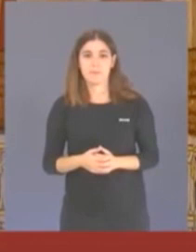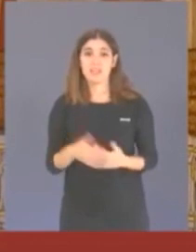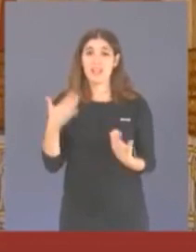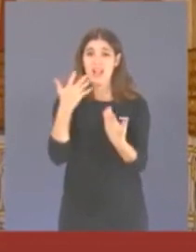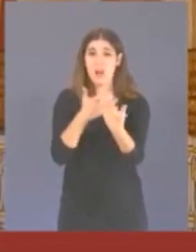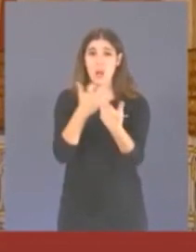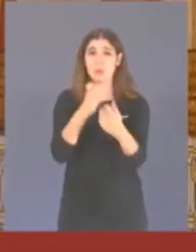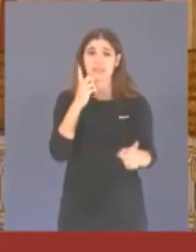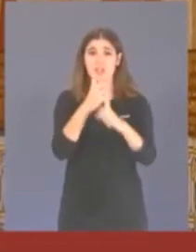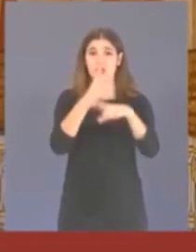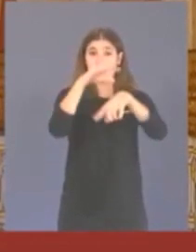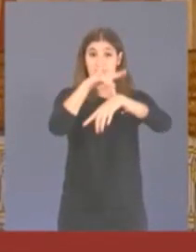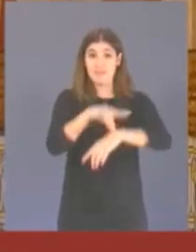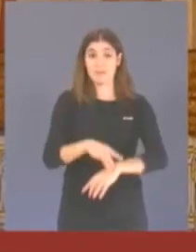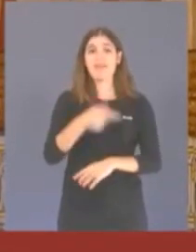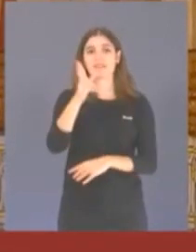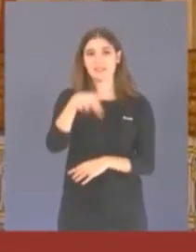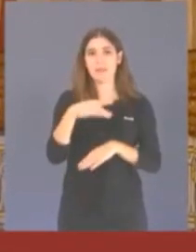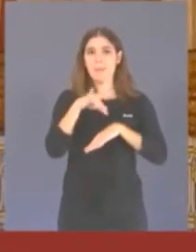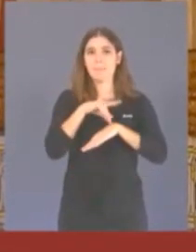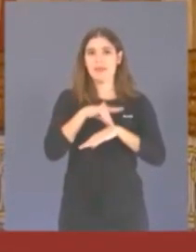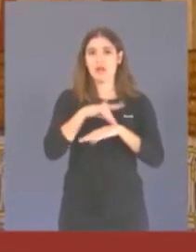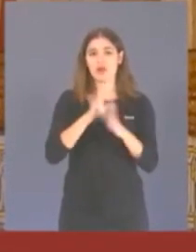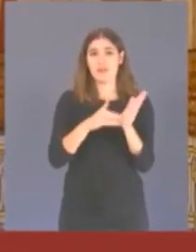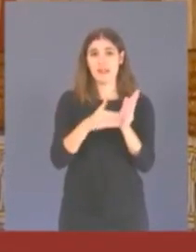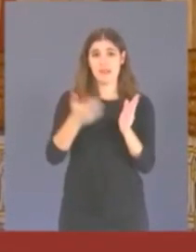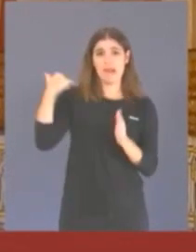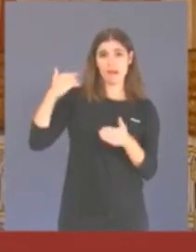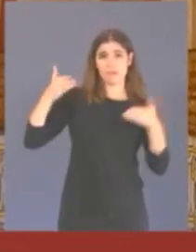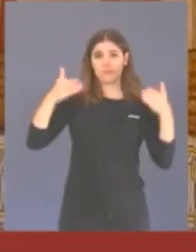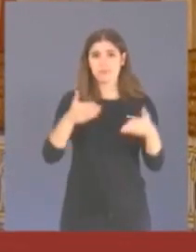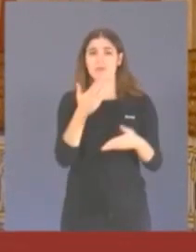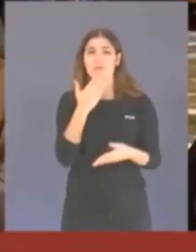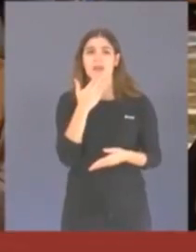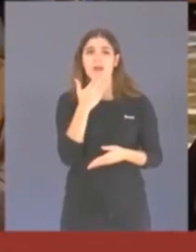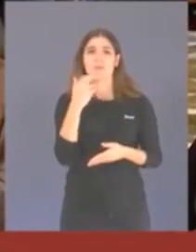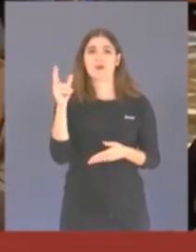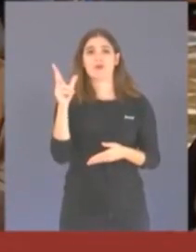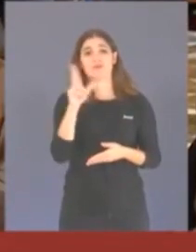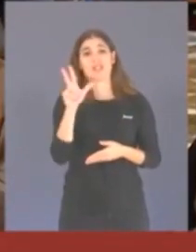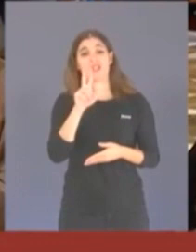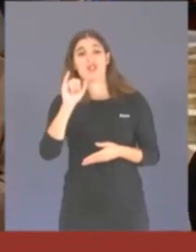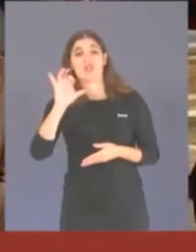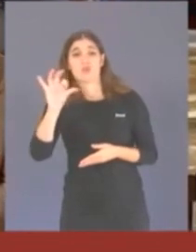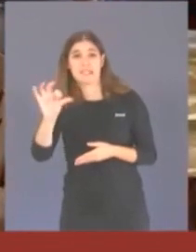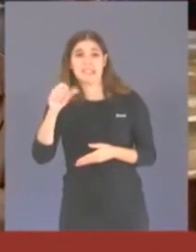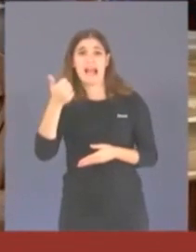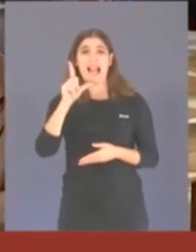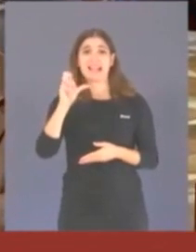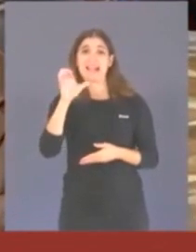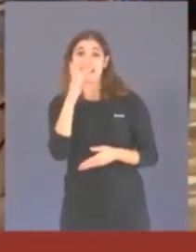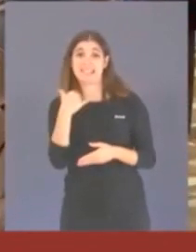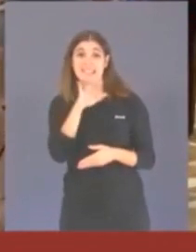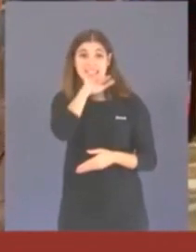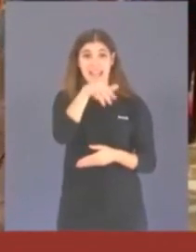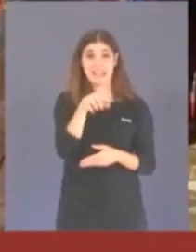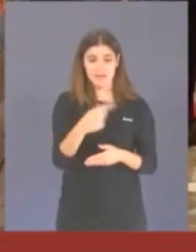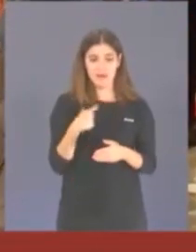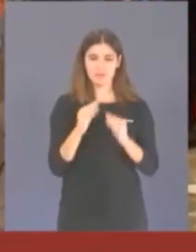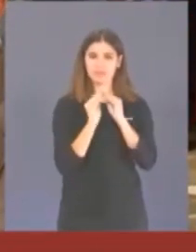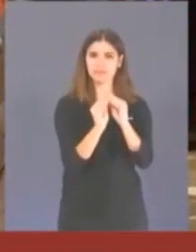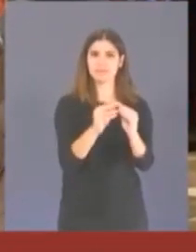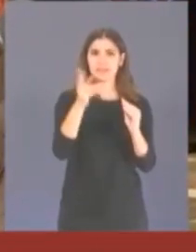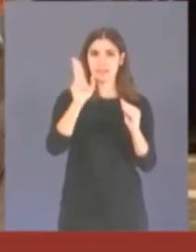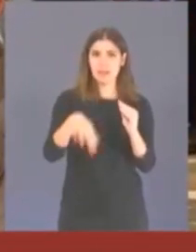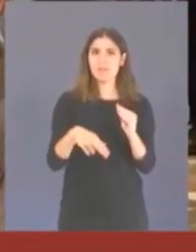lluita contra les malalties ocupava també els metges valencians d'aquells temps, com és el cas de Lluís Alcanyís de Xatiba, que va publicar el regiment